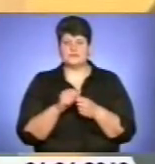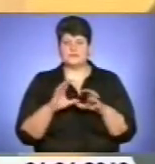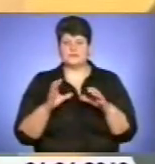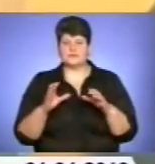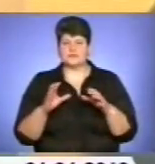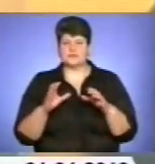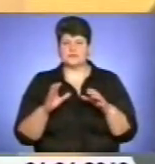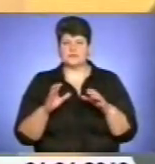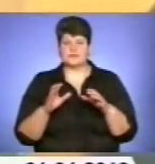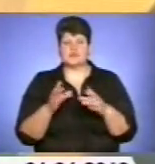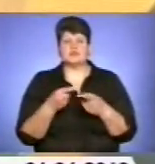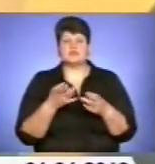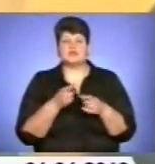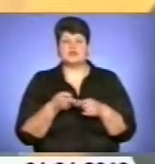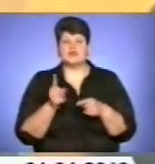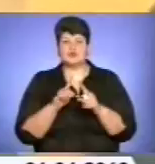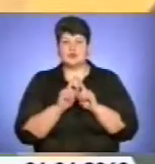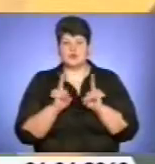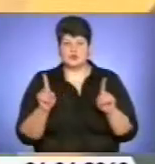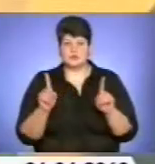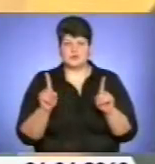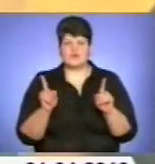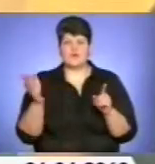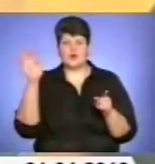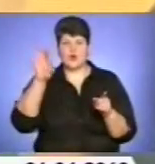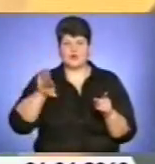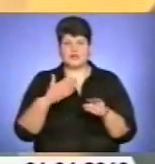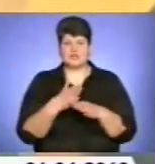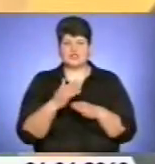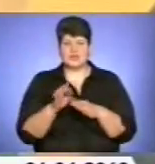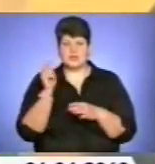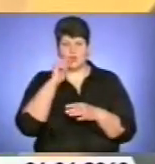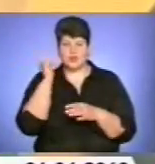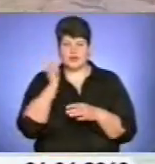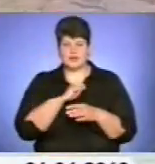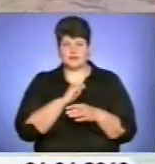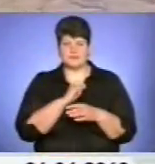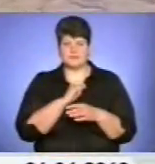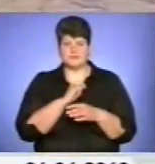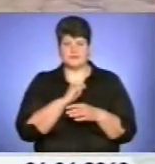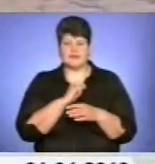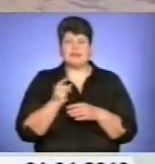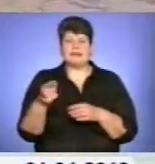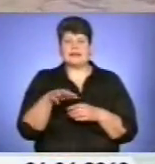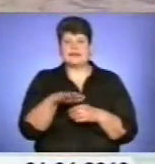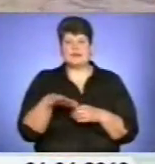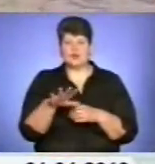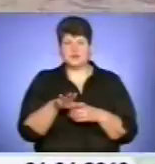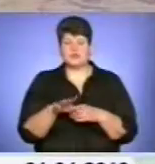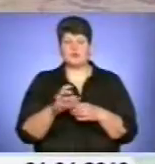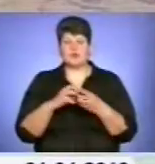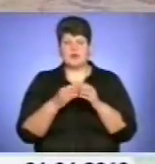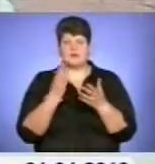лобільними дамбами, особливо в горній часті України. На Тернопільщині загрозує